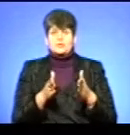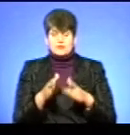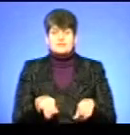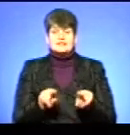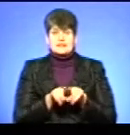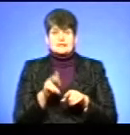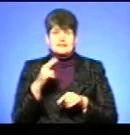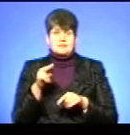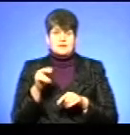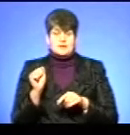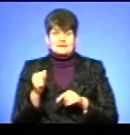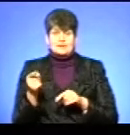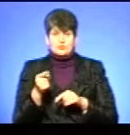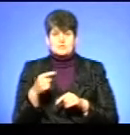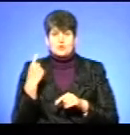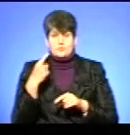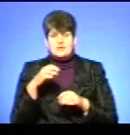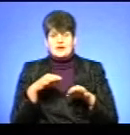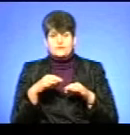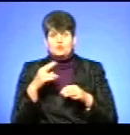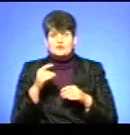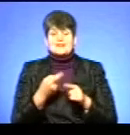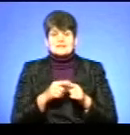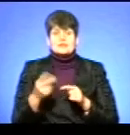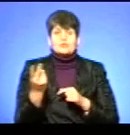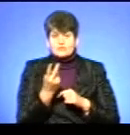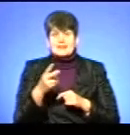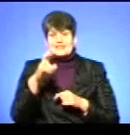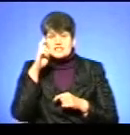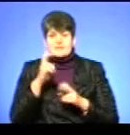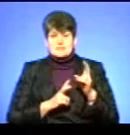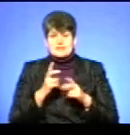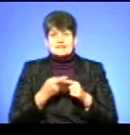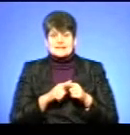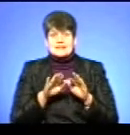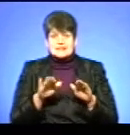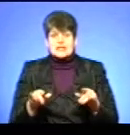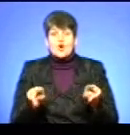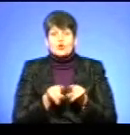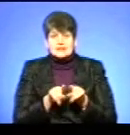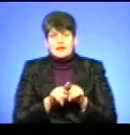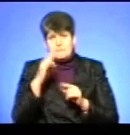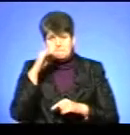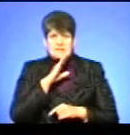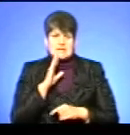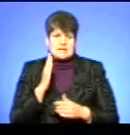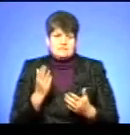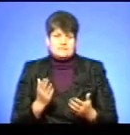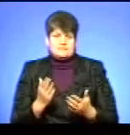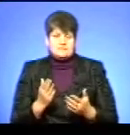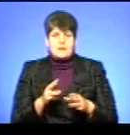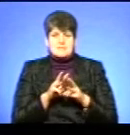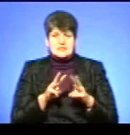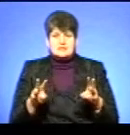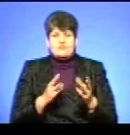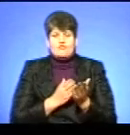і ДПА, Тернопільський облавтодор – це є державні підприємства, це є діти одних батьків. Міністерство